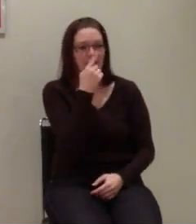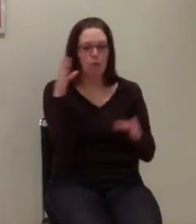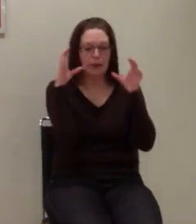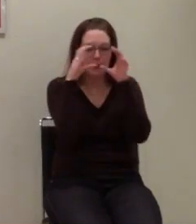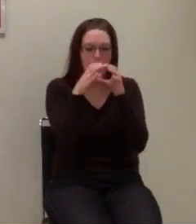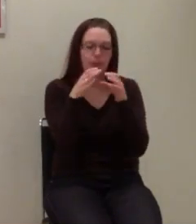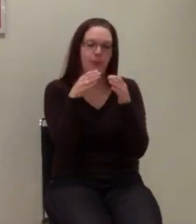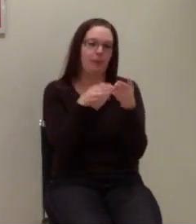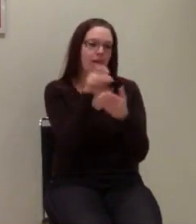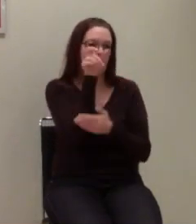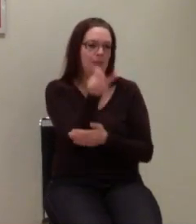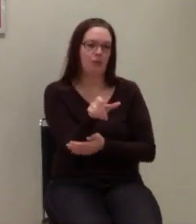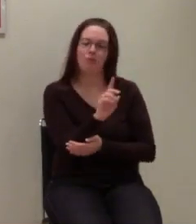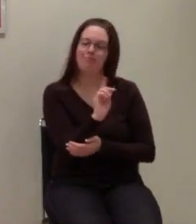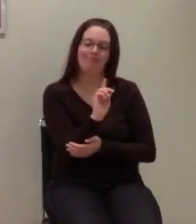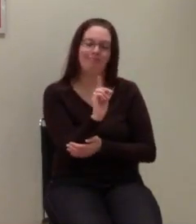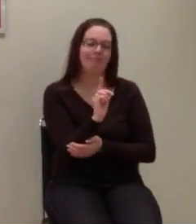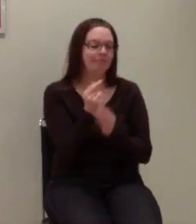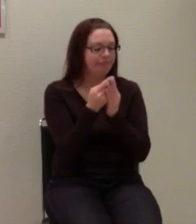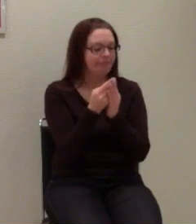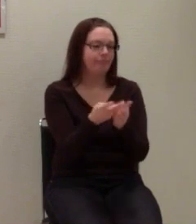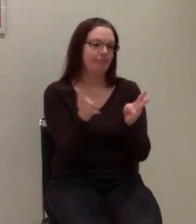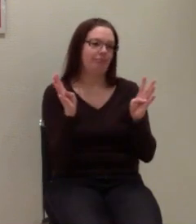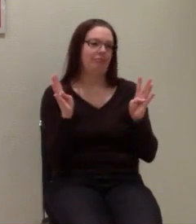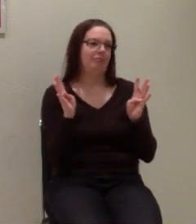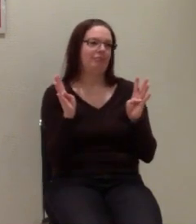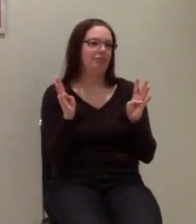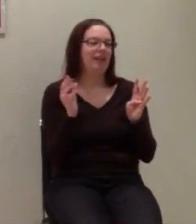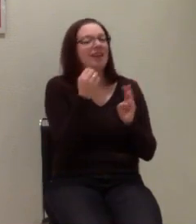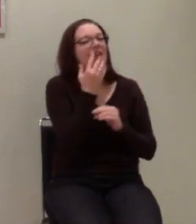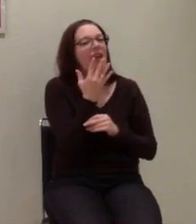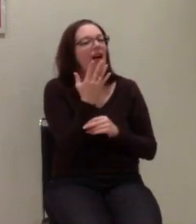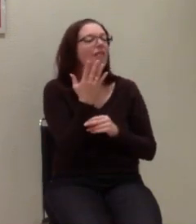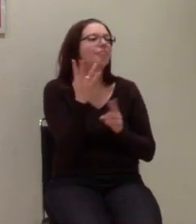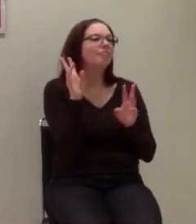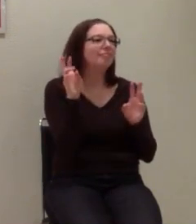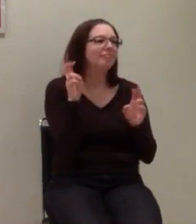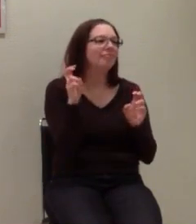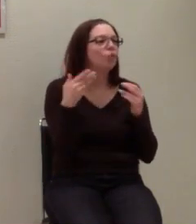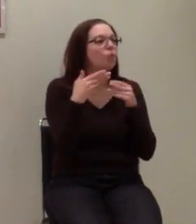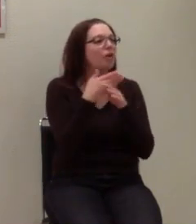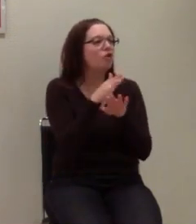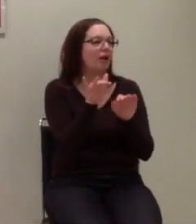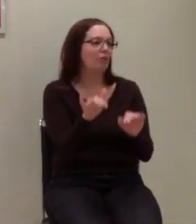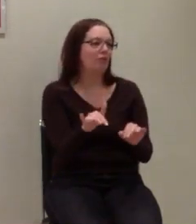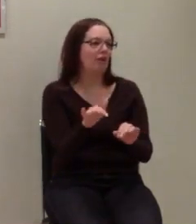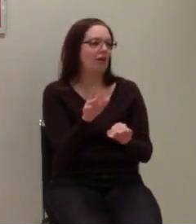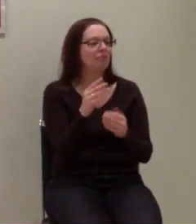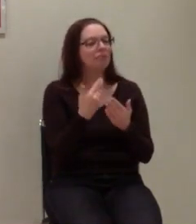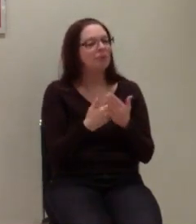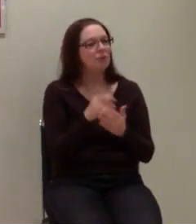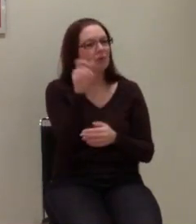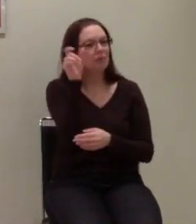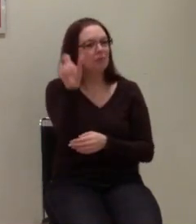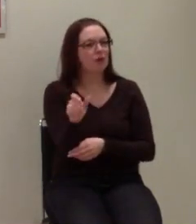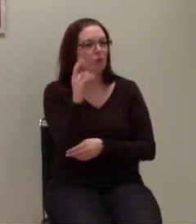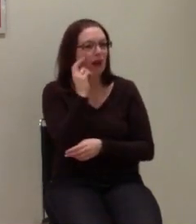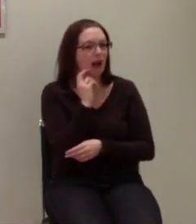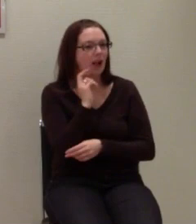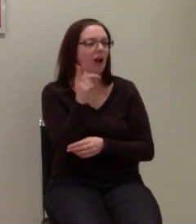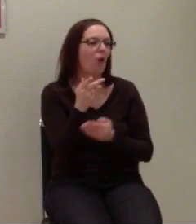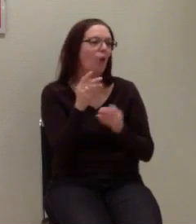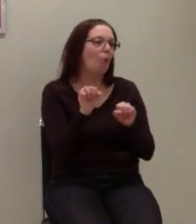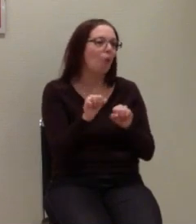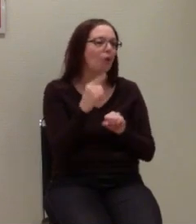Kreis betrifft. Da gibt es zwar sehr große Überschneidungen, also auch ältere Menschen hören schlecht oder